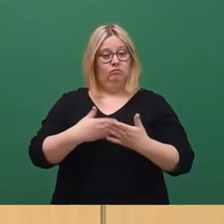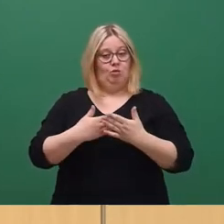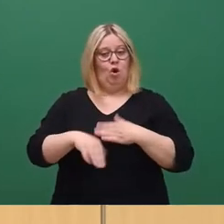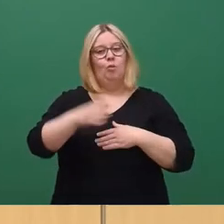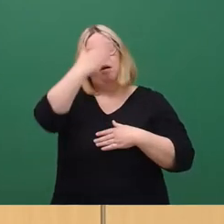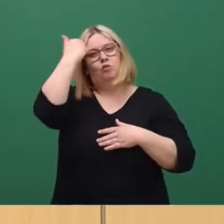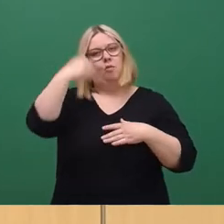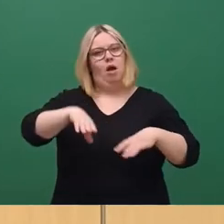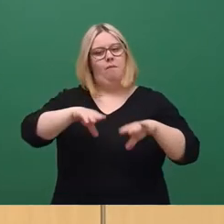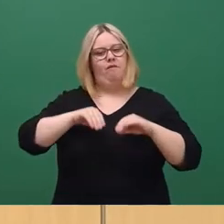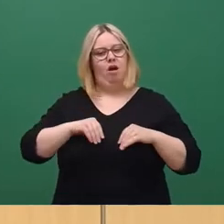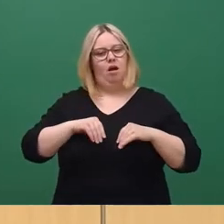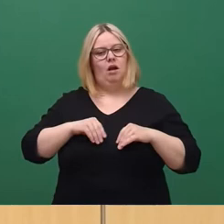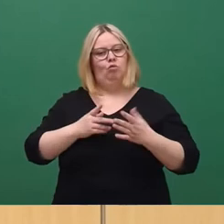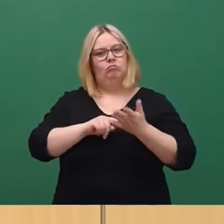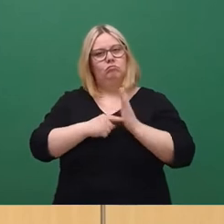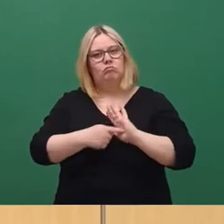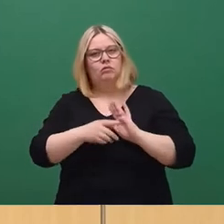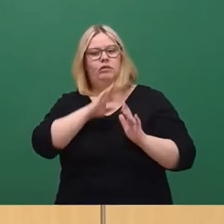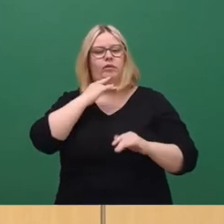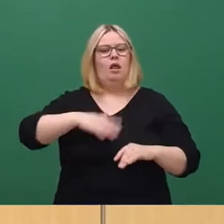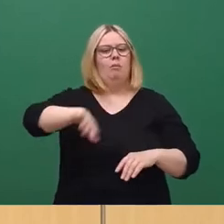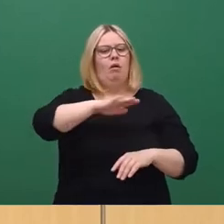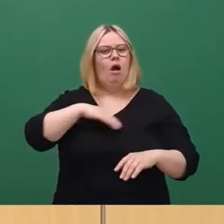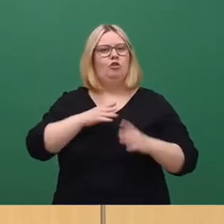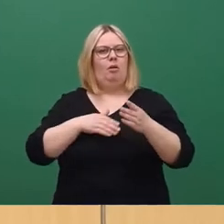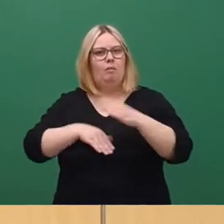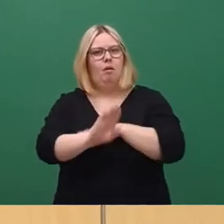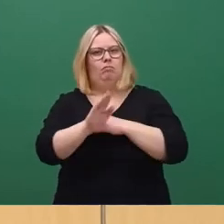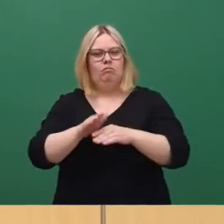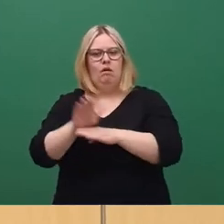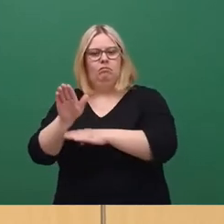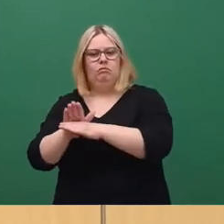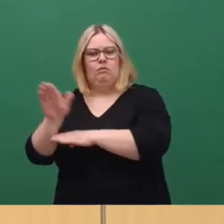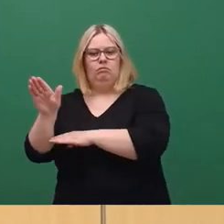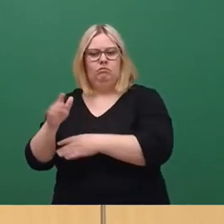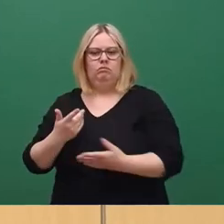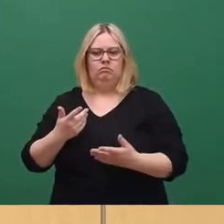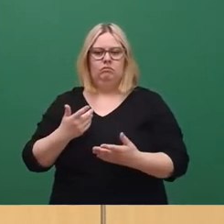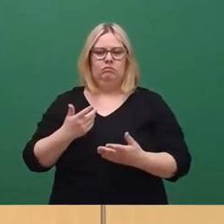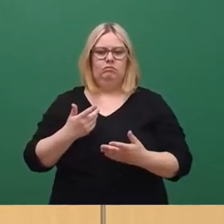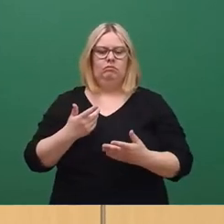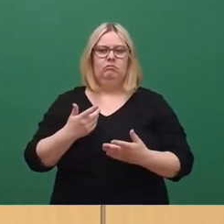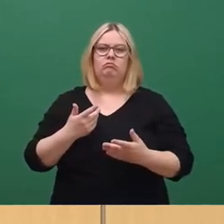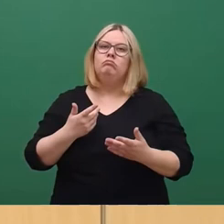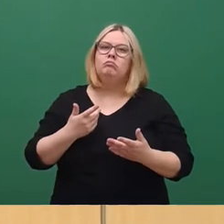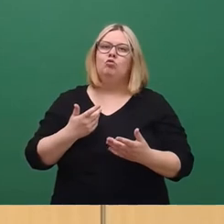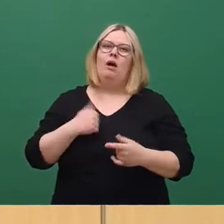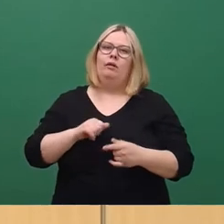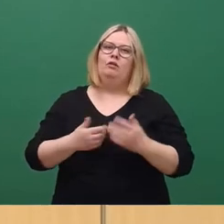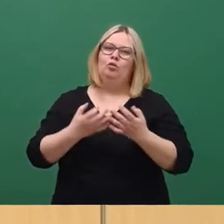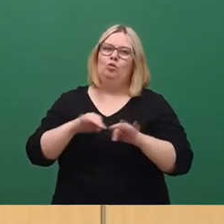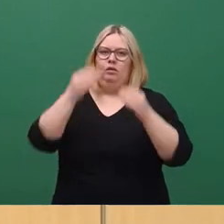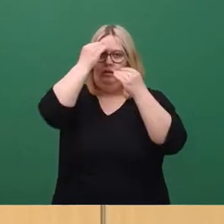ausgeführt habe, in vielen Bereichen einen regelrechten Boom. In dieses Bild passt eine sehr erfreuliche Nachricht aus Berlin,